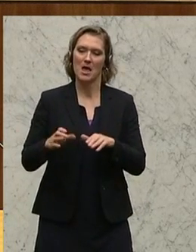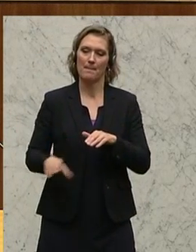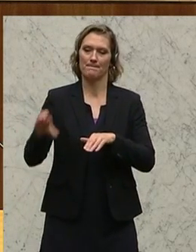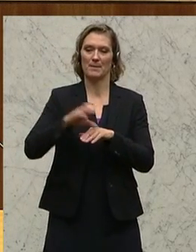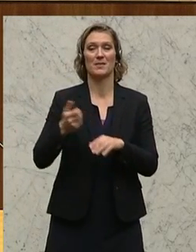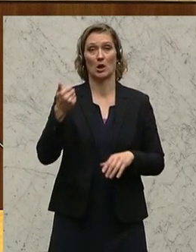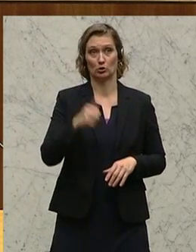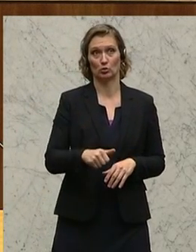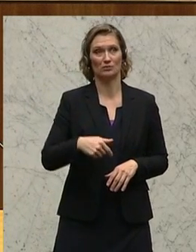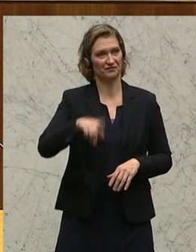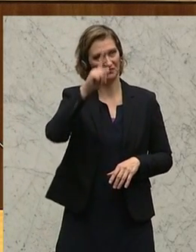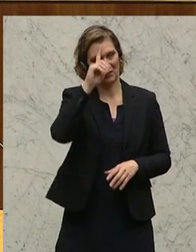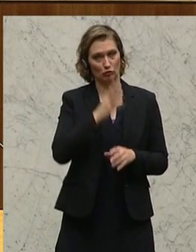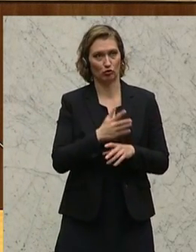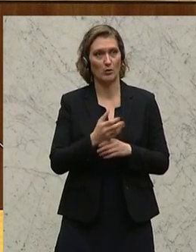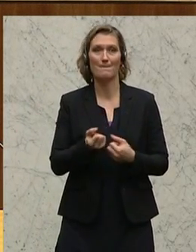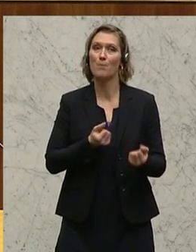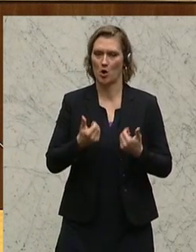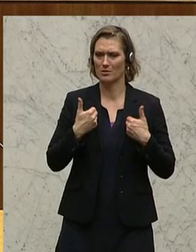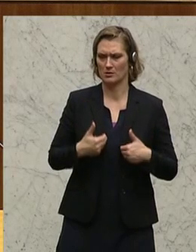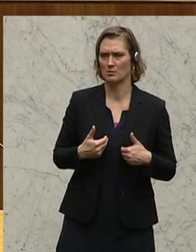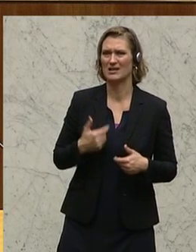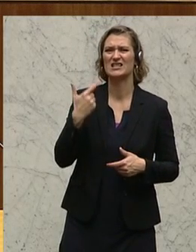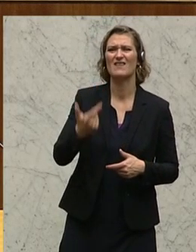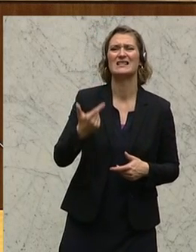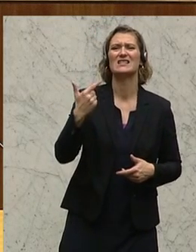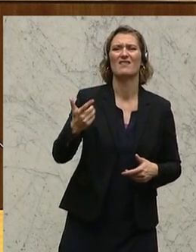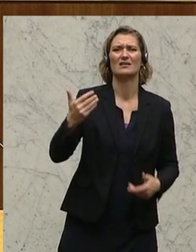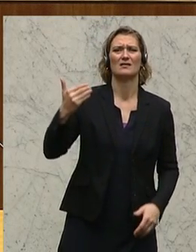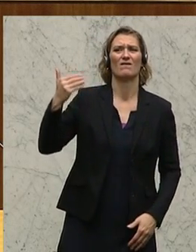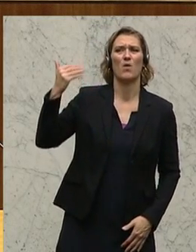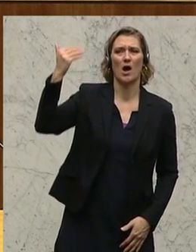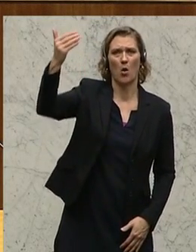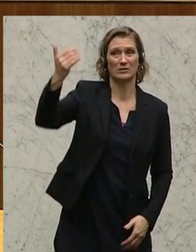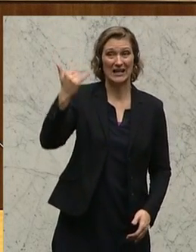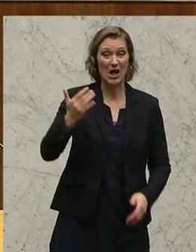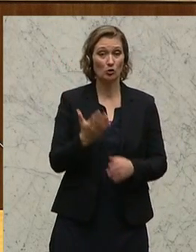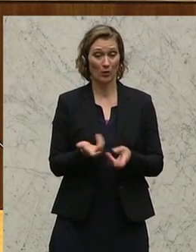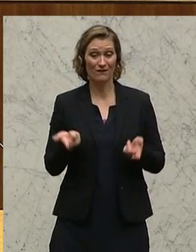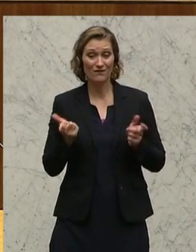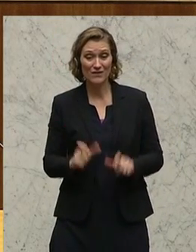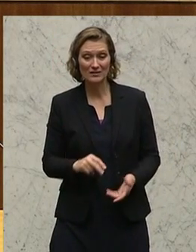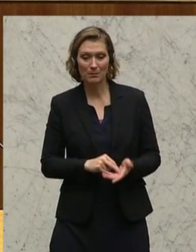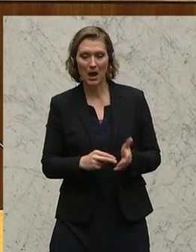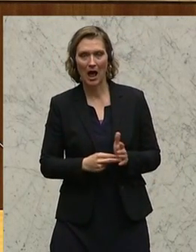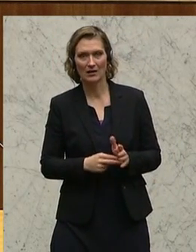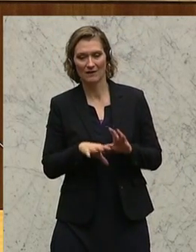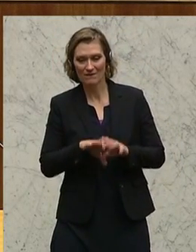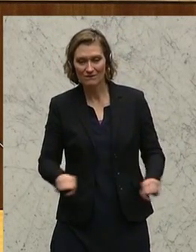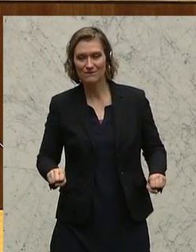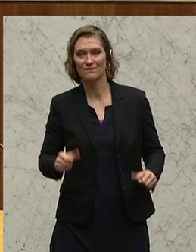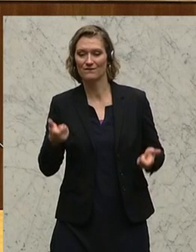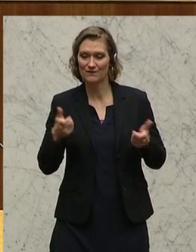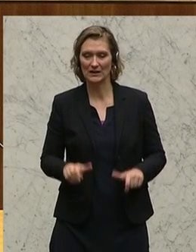Block. Wir wissen als Politiker, 2020 ist so weit weg. Also das jetzt schon als fix und ausgemacht